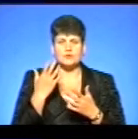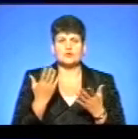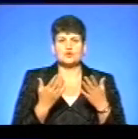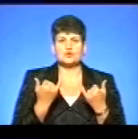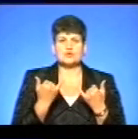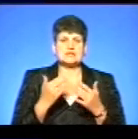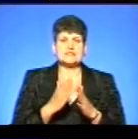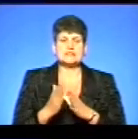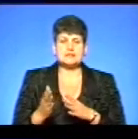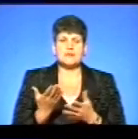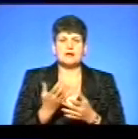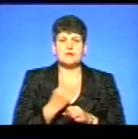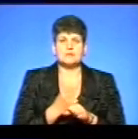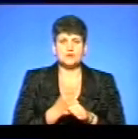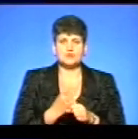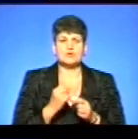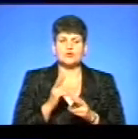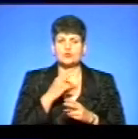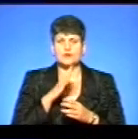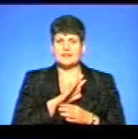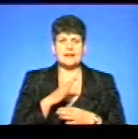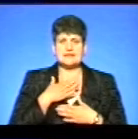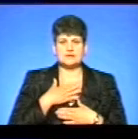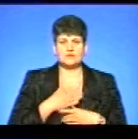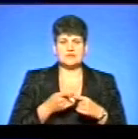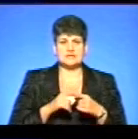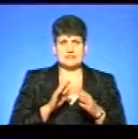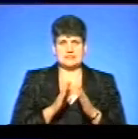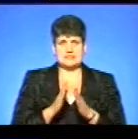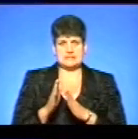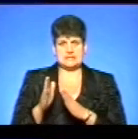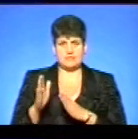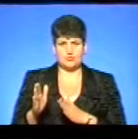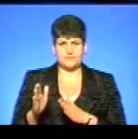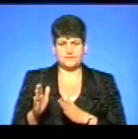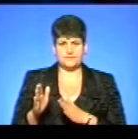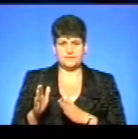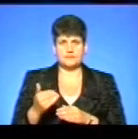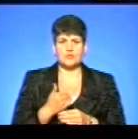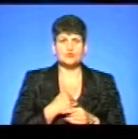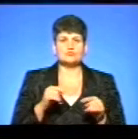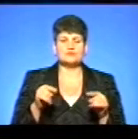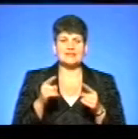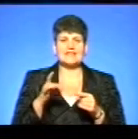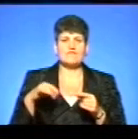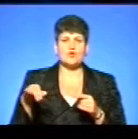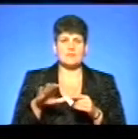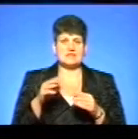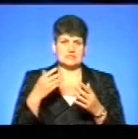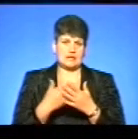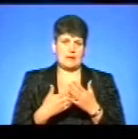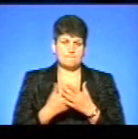система, яка працює, ніхто не задоволений саме такою системою. І ми хочемо створити європейську модель